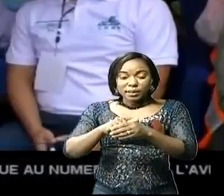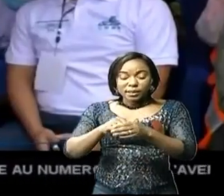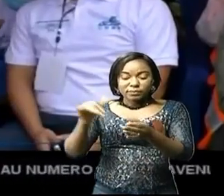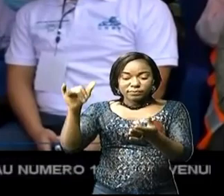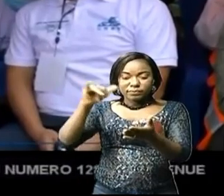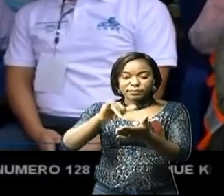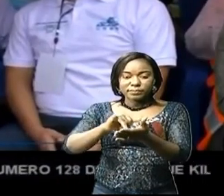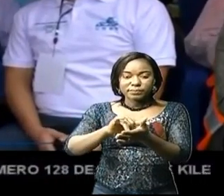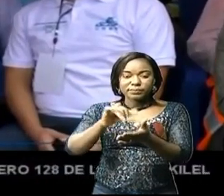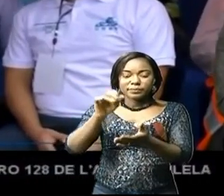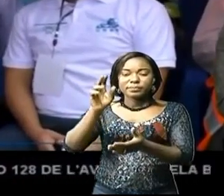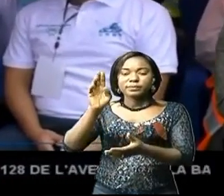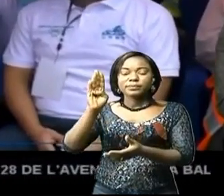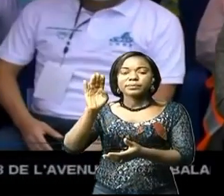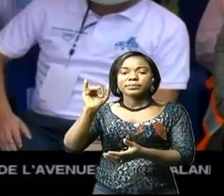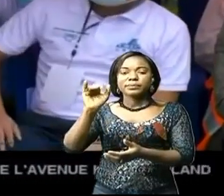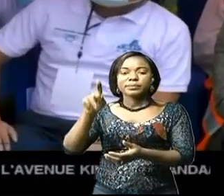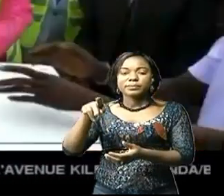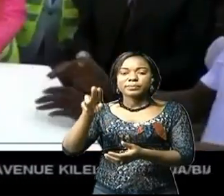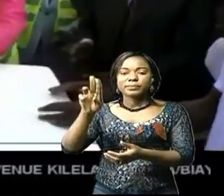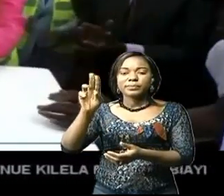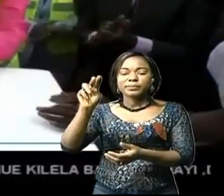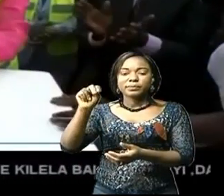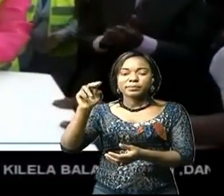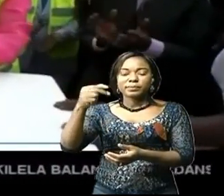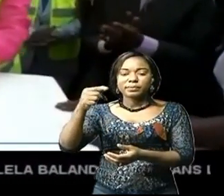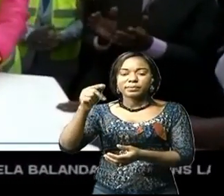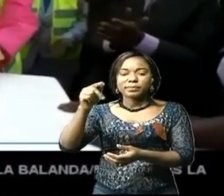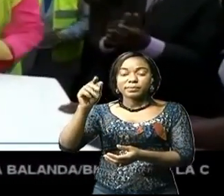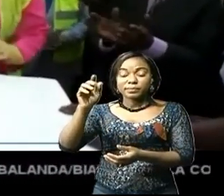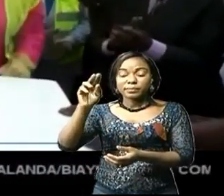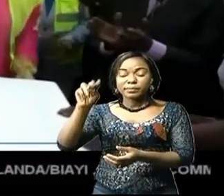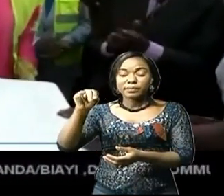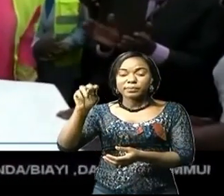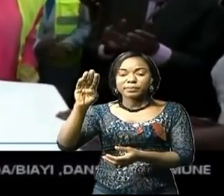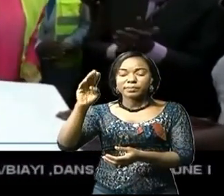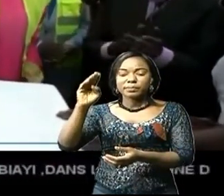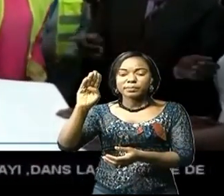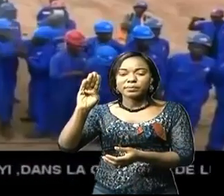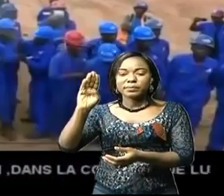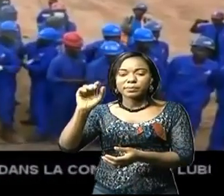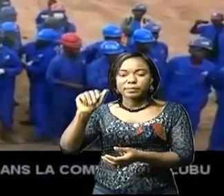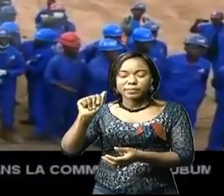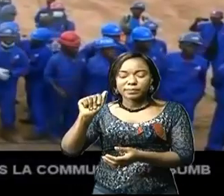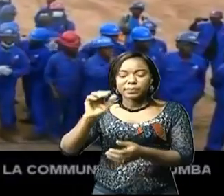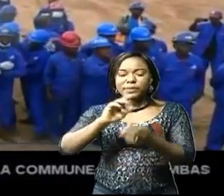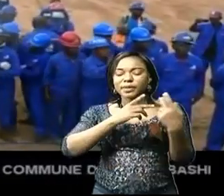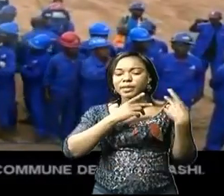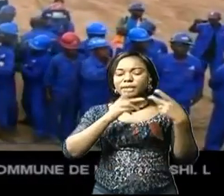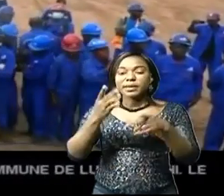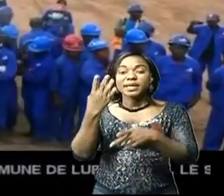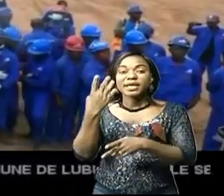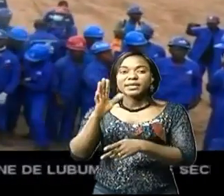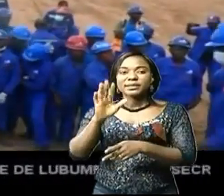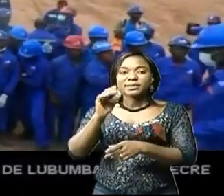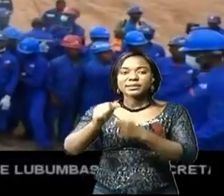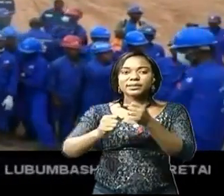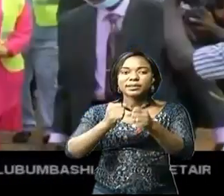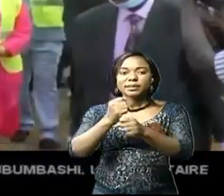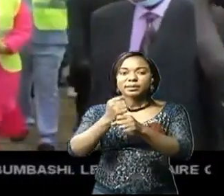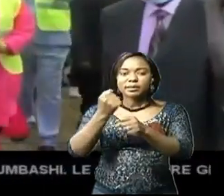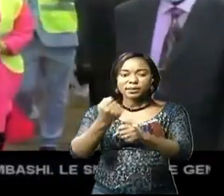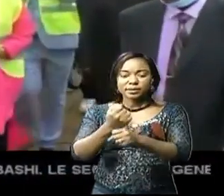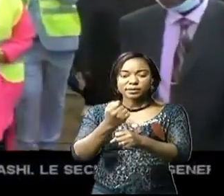sortie du chef lieu de la province du Kassay oriental. Finalement, après 45 ans d'existence, les travaux de modernisation de cet